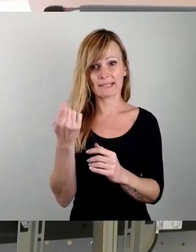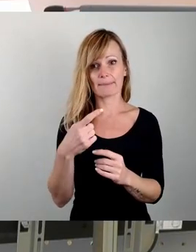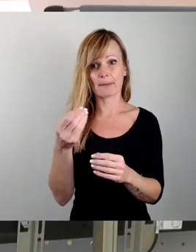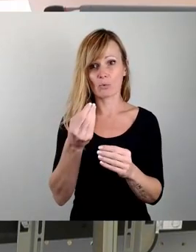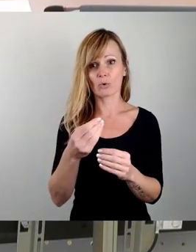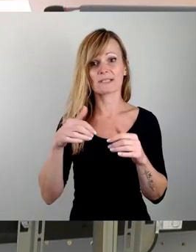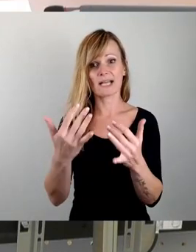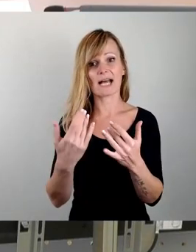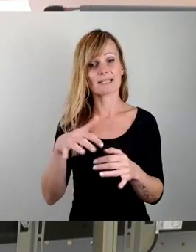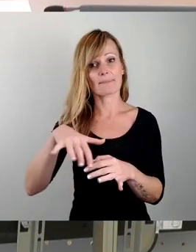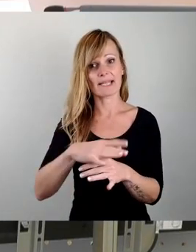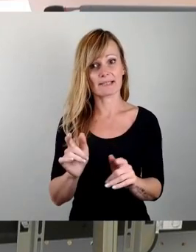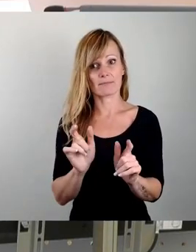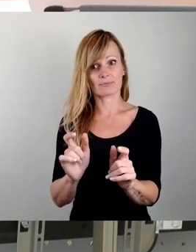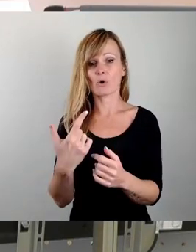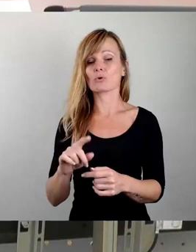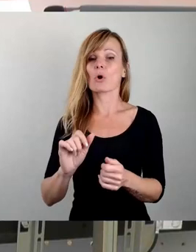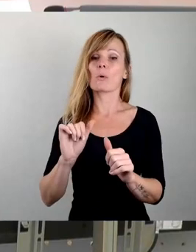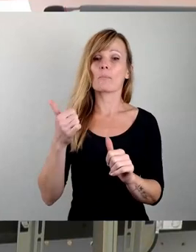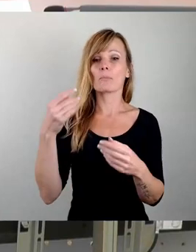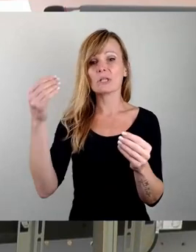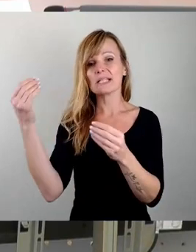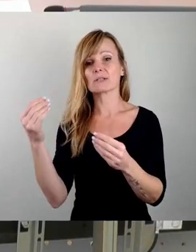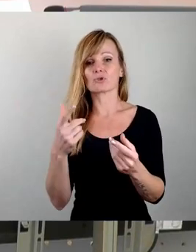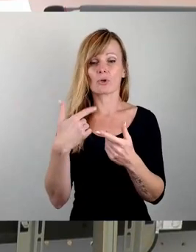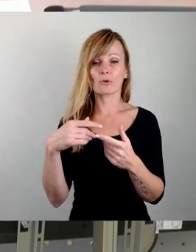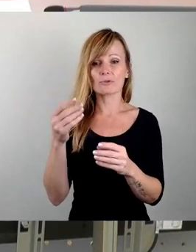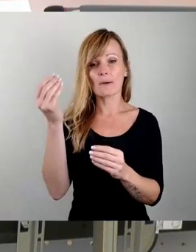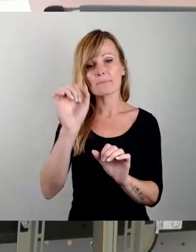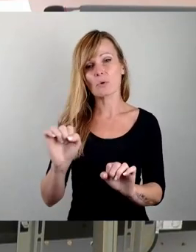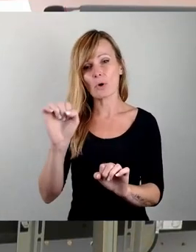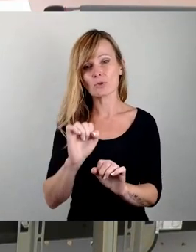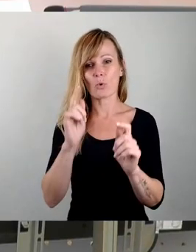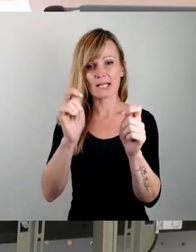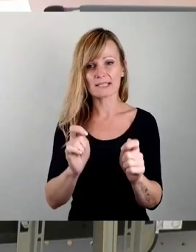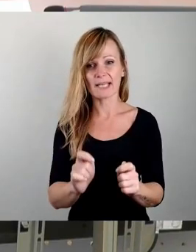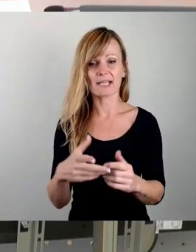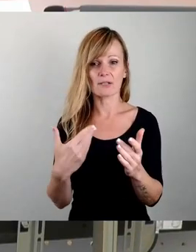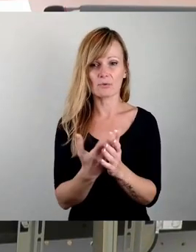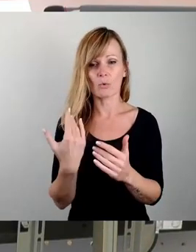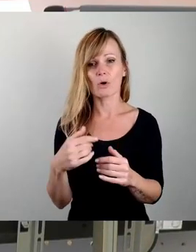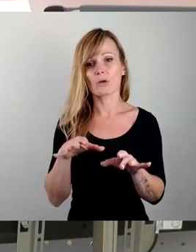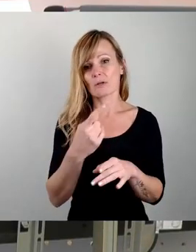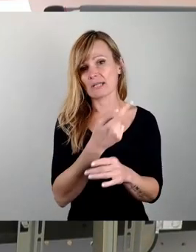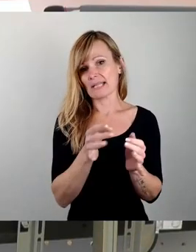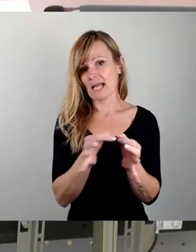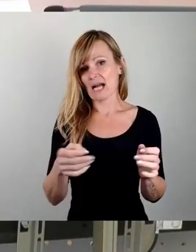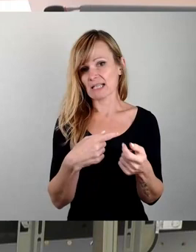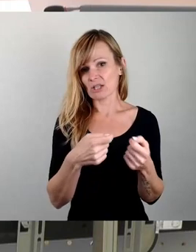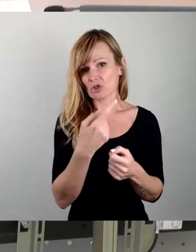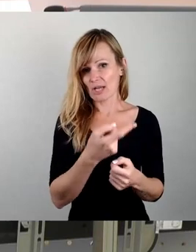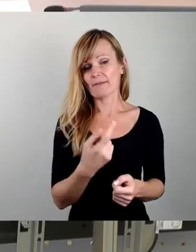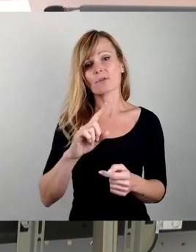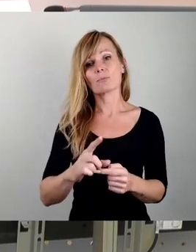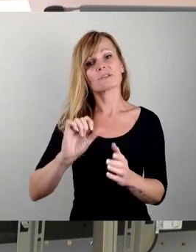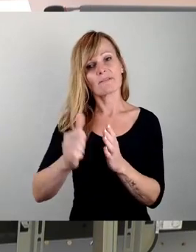und populistische und überflüssige Pseudoanträge nun mal fraktionsübergreifendes Tagesgeschäft sind, musste man eben wieder und wieder